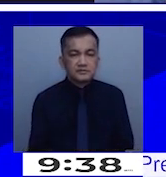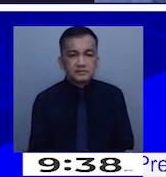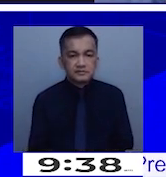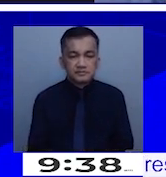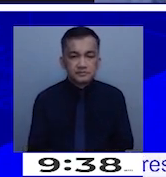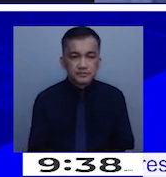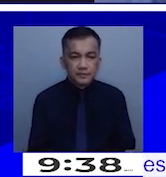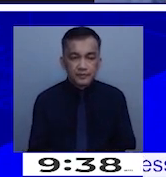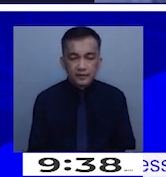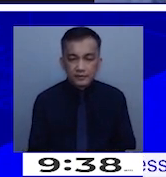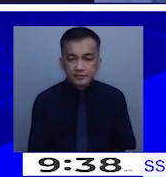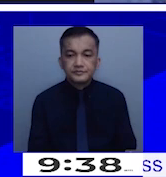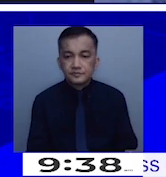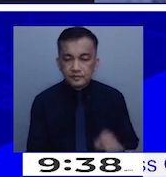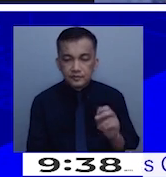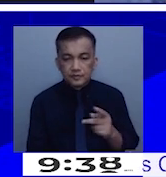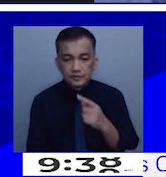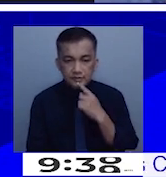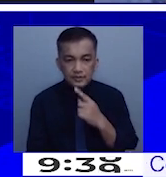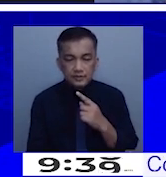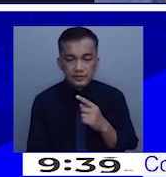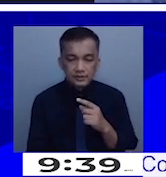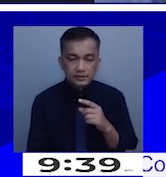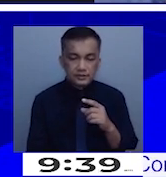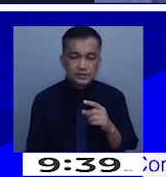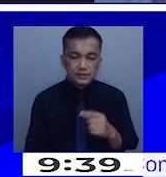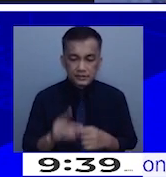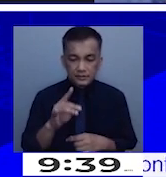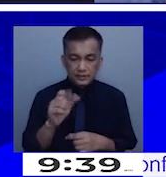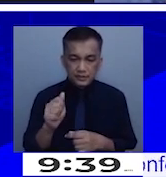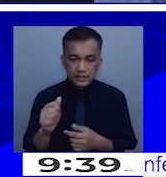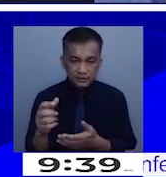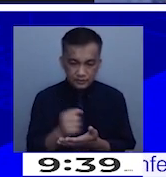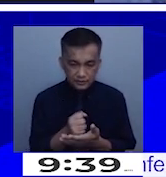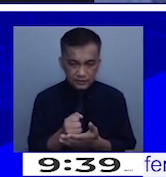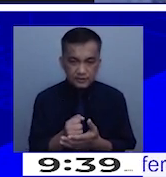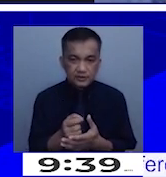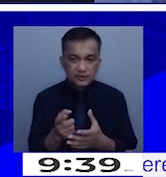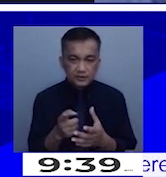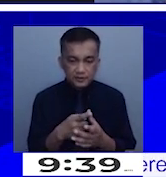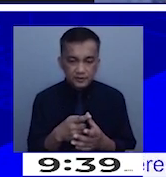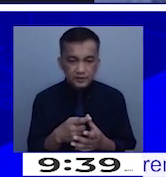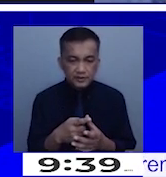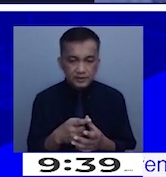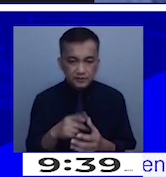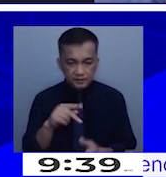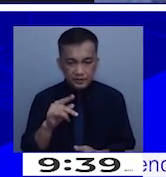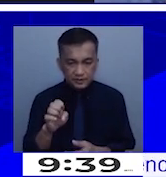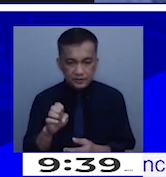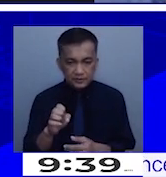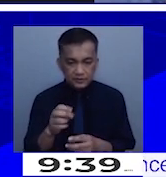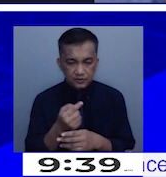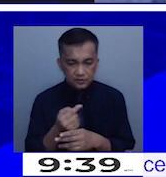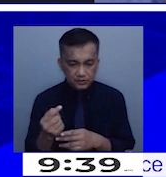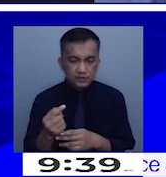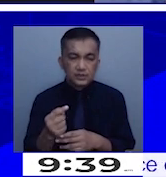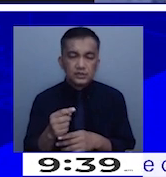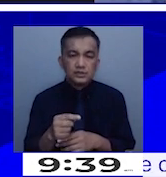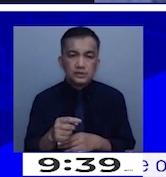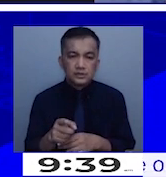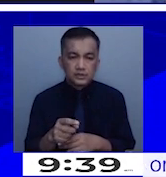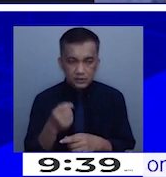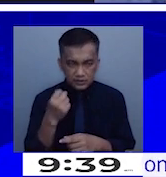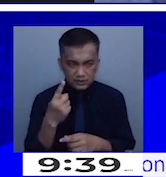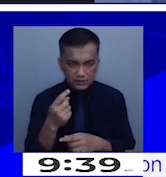sabi ko nga kanina, yung data collection kasi natin ay yung first phase, nung first 15 days, I understand